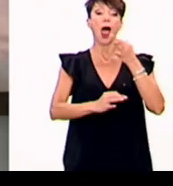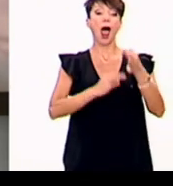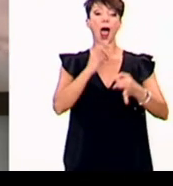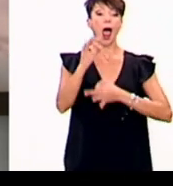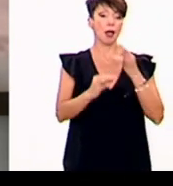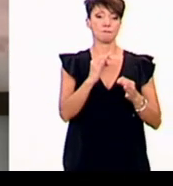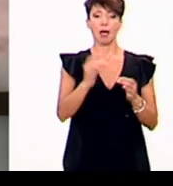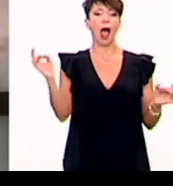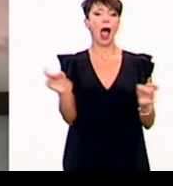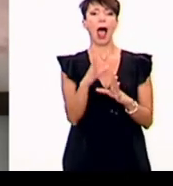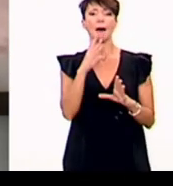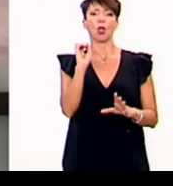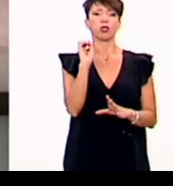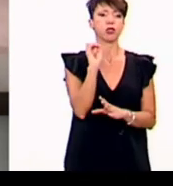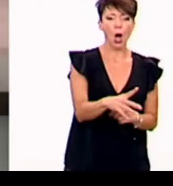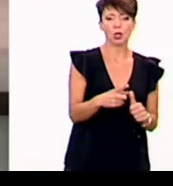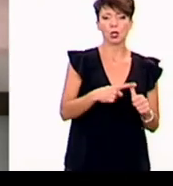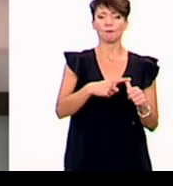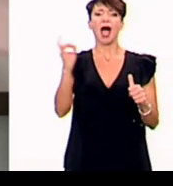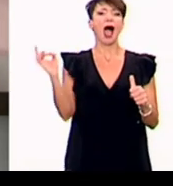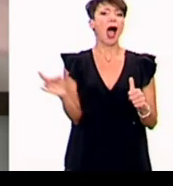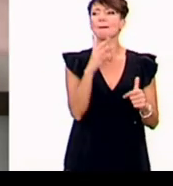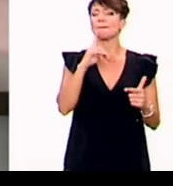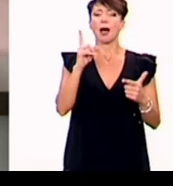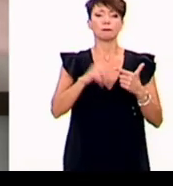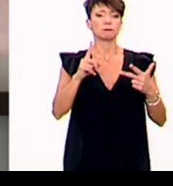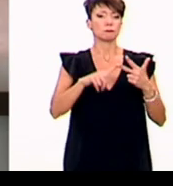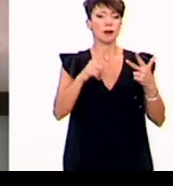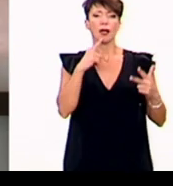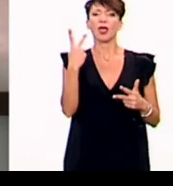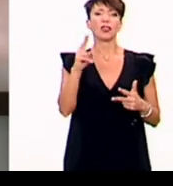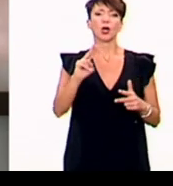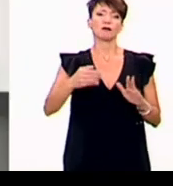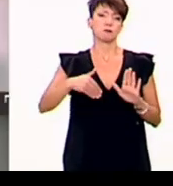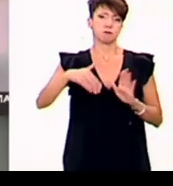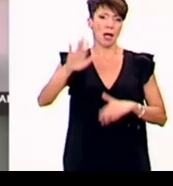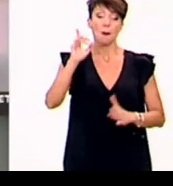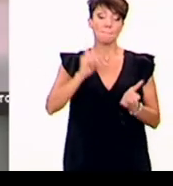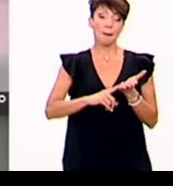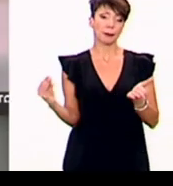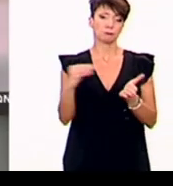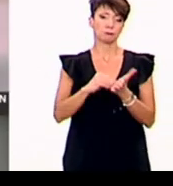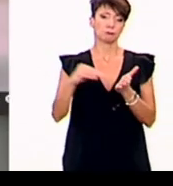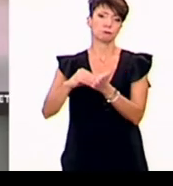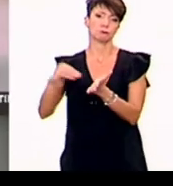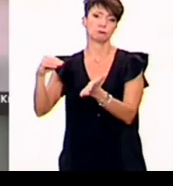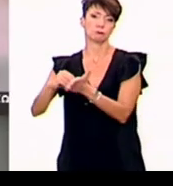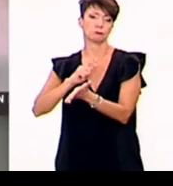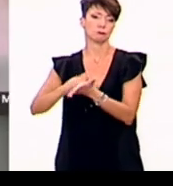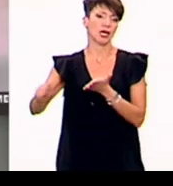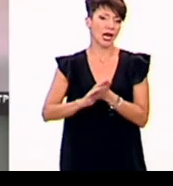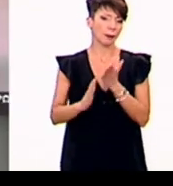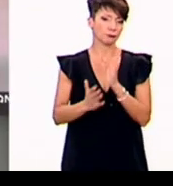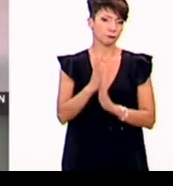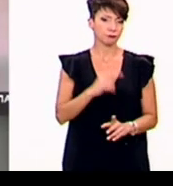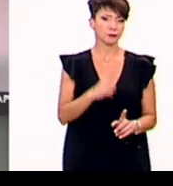δωρεά, δώρο ή παροχή σε είδος δέχεται άνω των 200 ευρώ. Είναι ποινικά κολάσιμος πράξη και